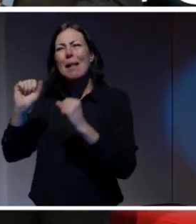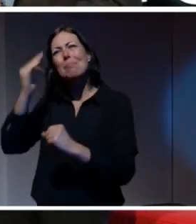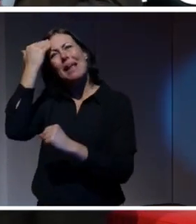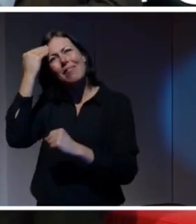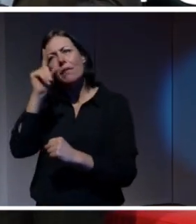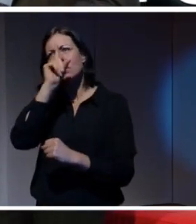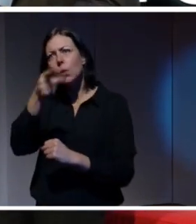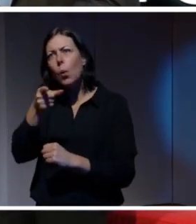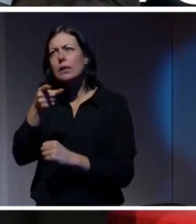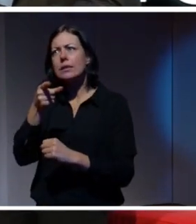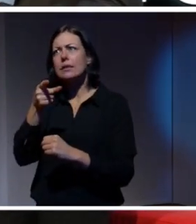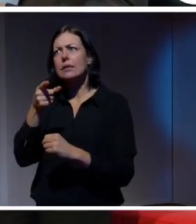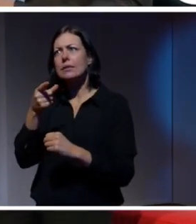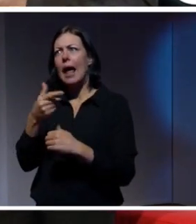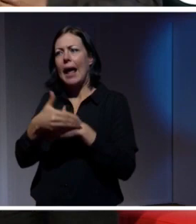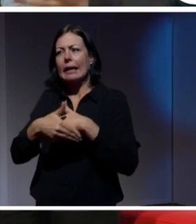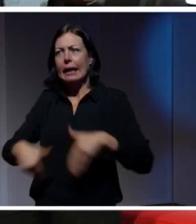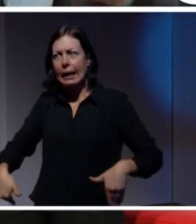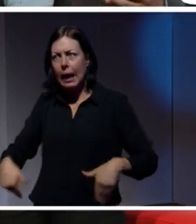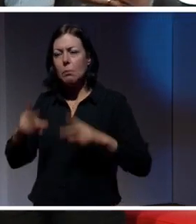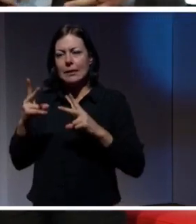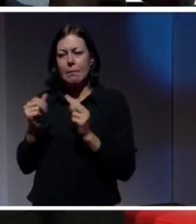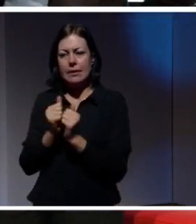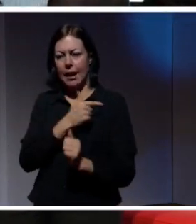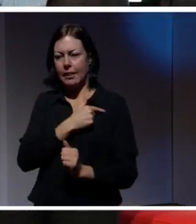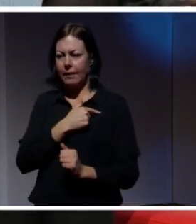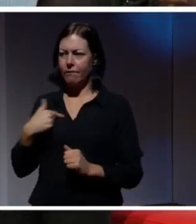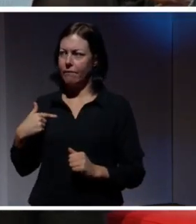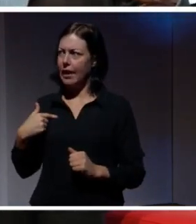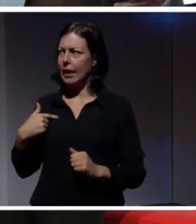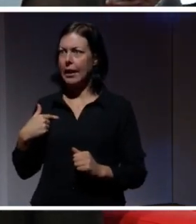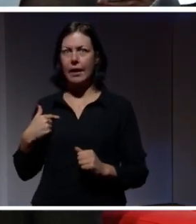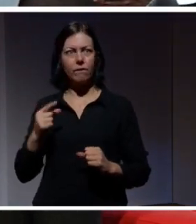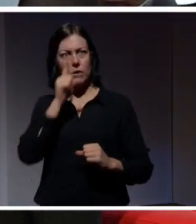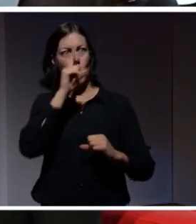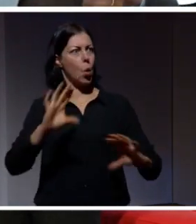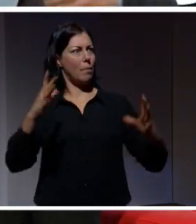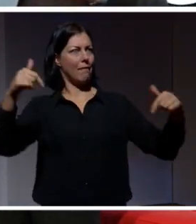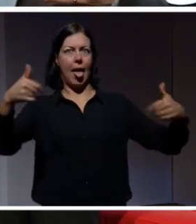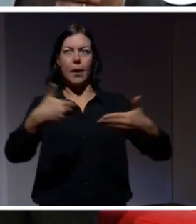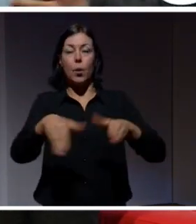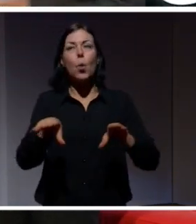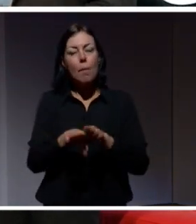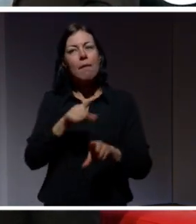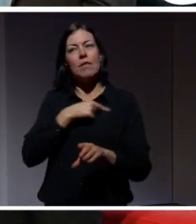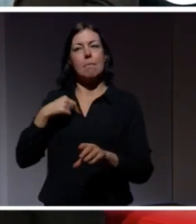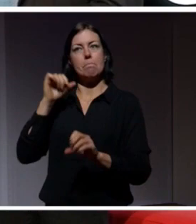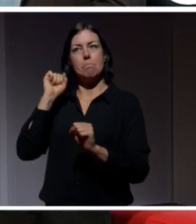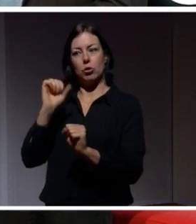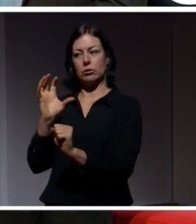förståelsen för integritet på samma sätt som vi förstår och upplever den så här i det här rummet. Dit behöver vi nå.